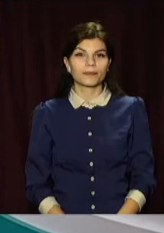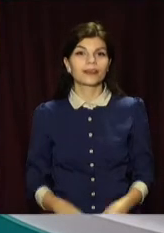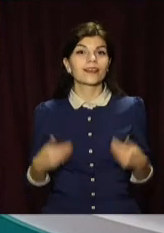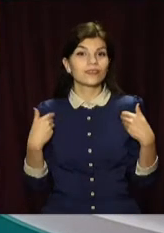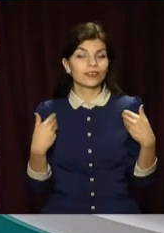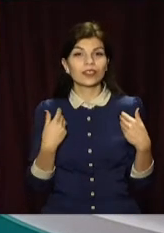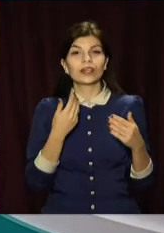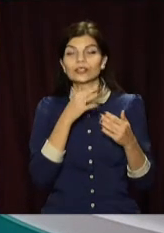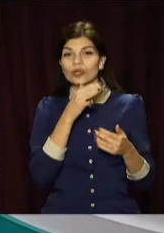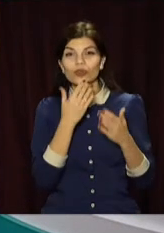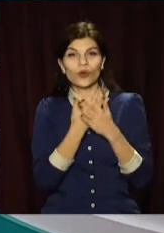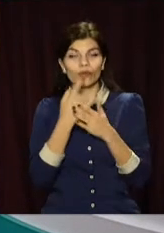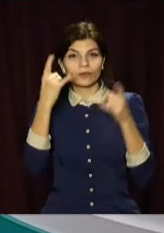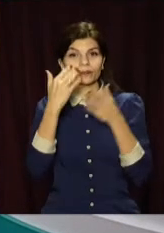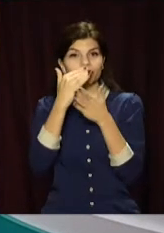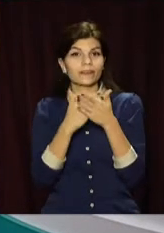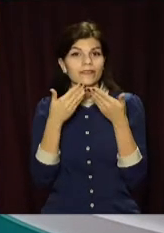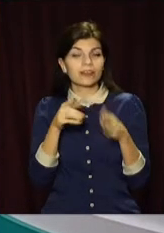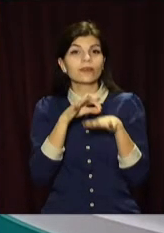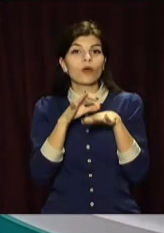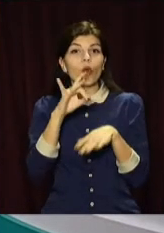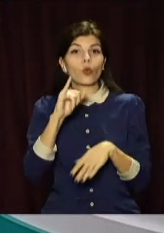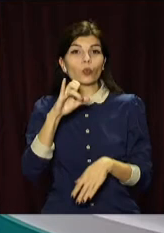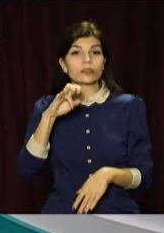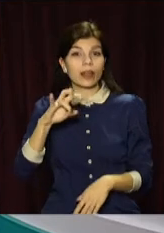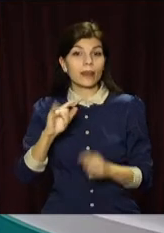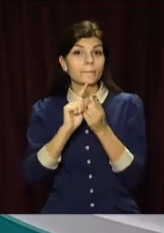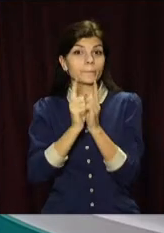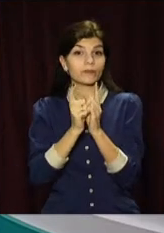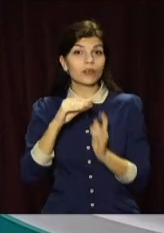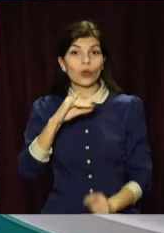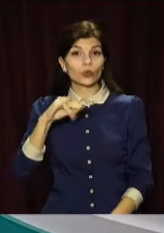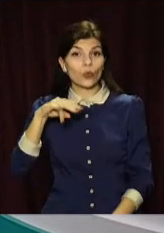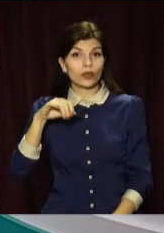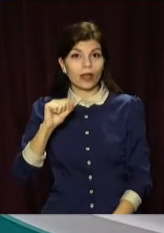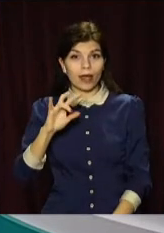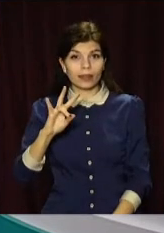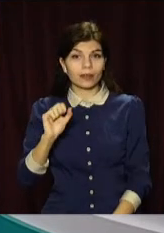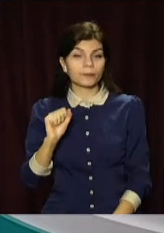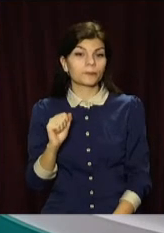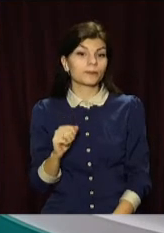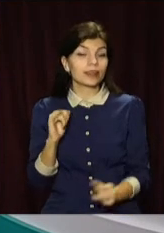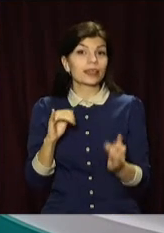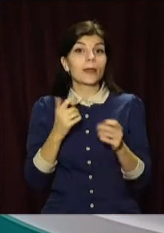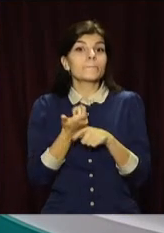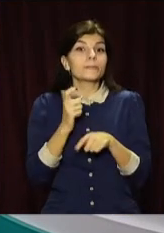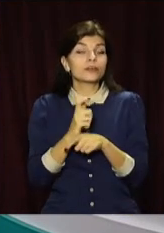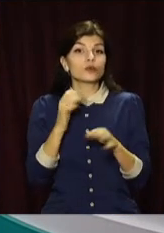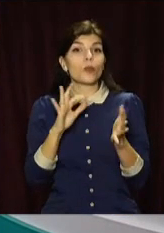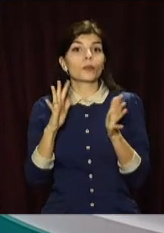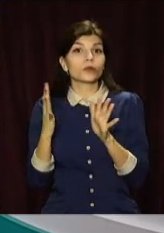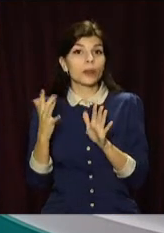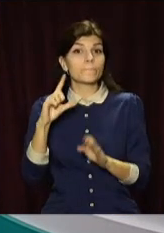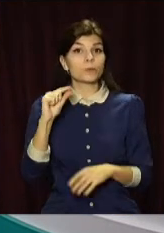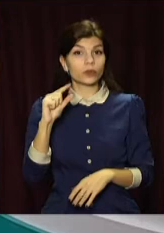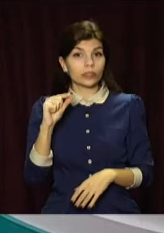Вітаю! Час новин на відкритому у студії Руслана Козиряцька і сурдоперекладачка Юліана Пуговкіна. І більше про події